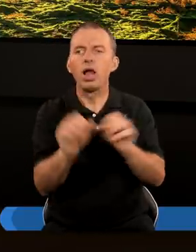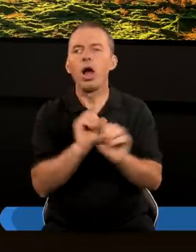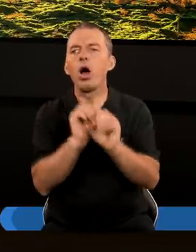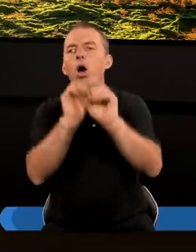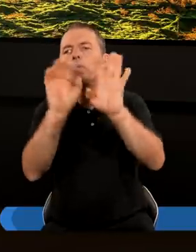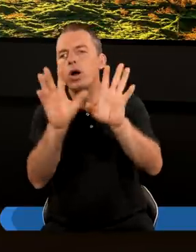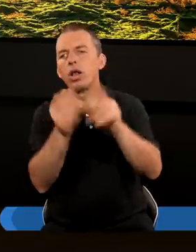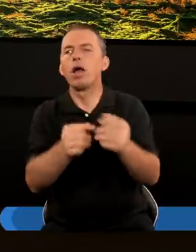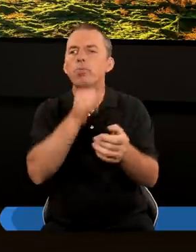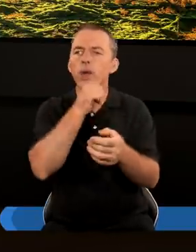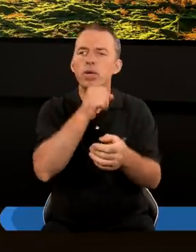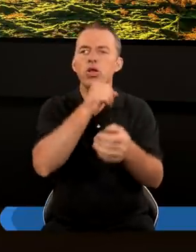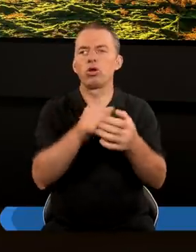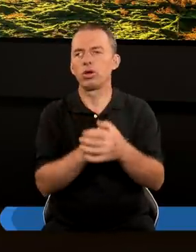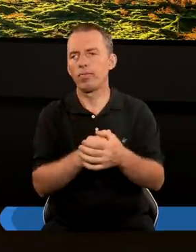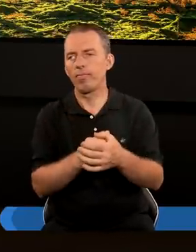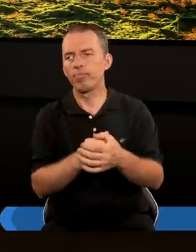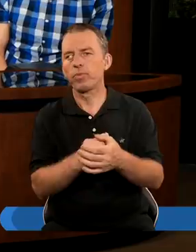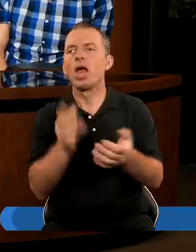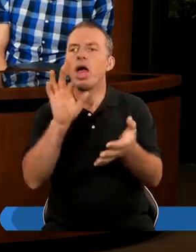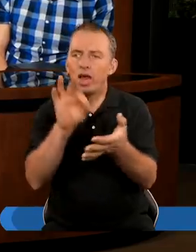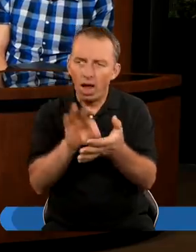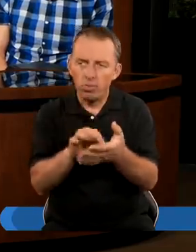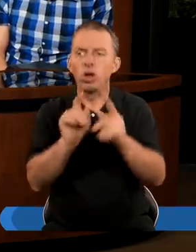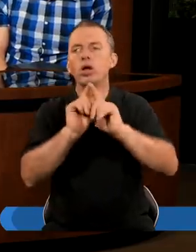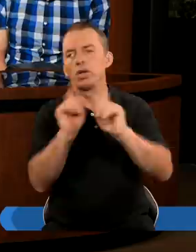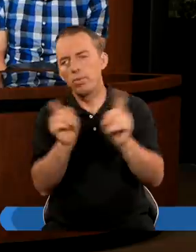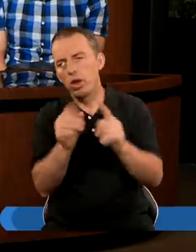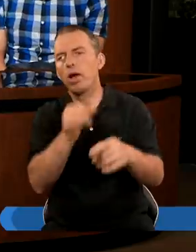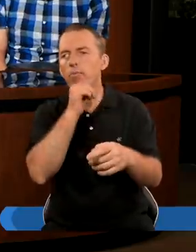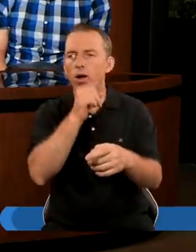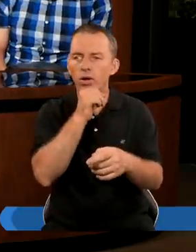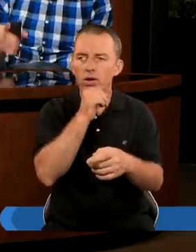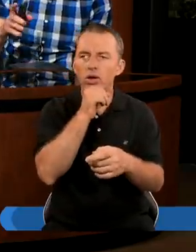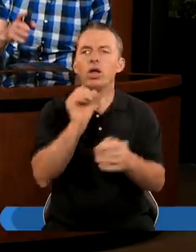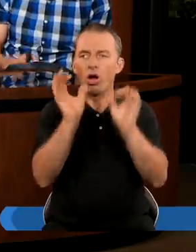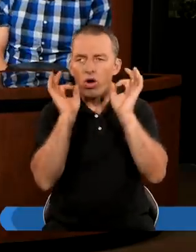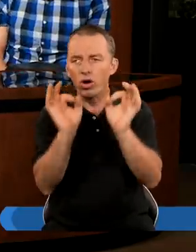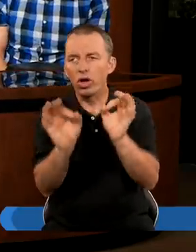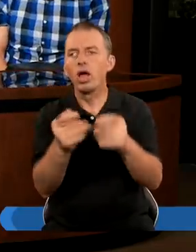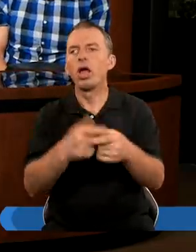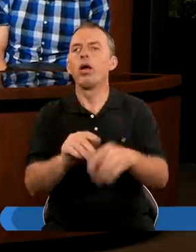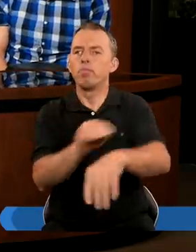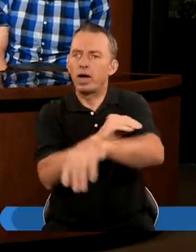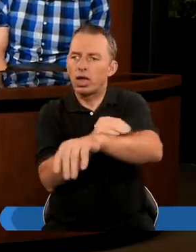apokaliptyczny Babilon? Na pewno jest symbolem Babilon ten konkretny, materialny